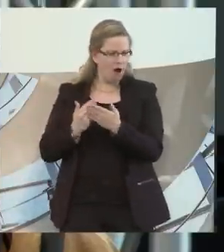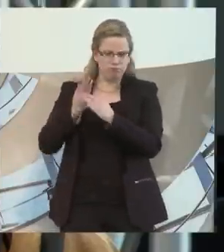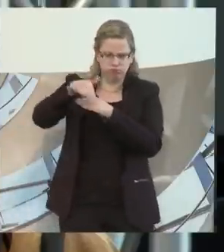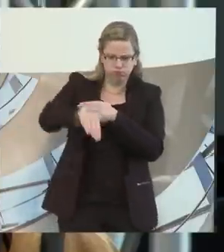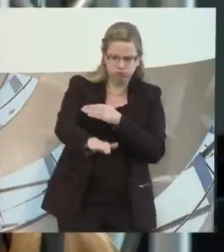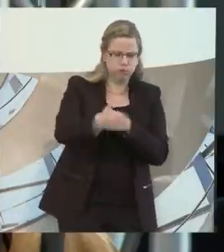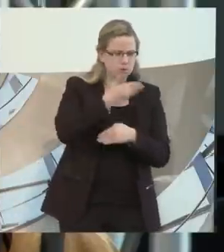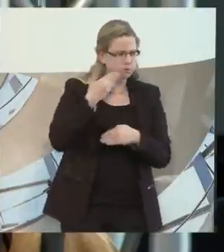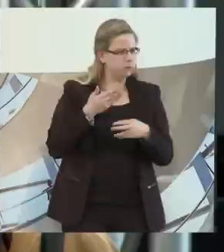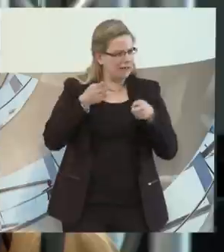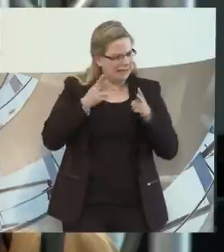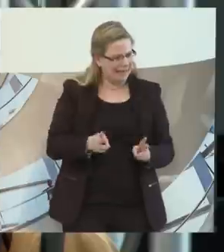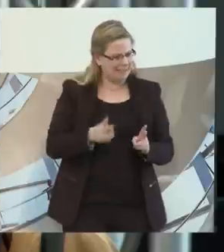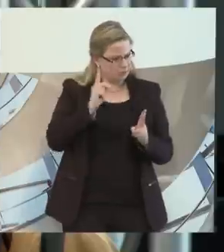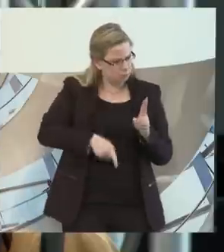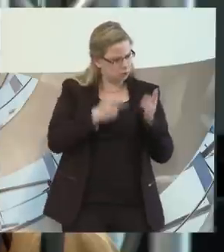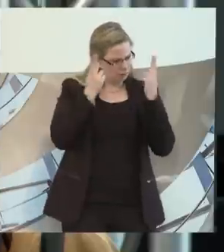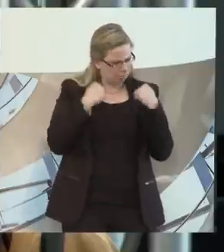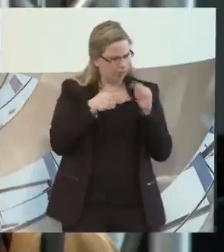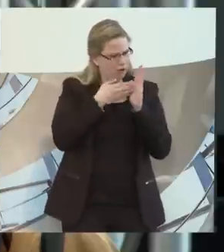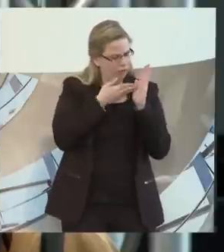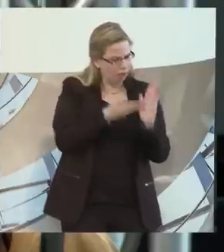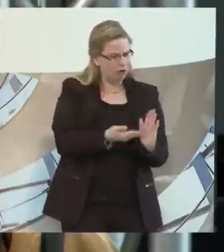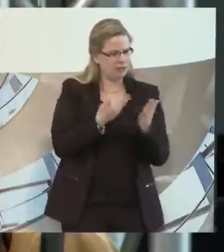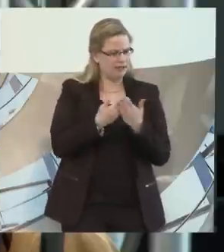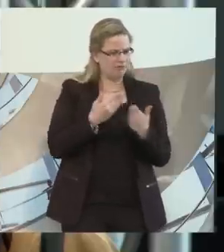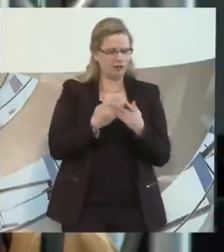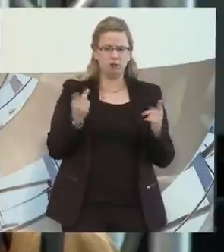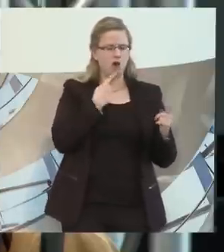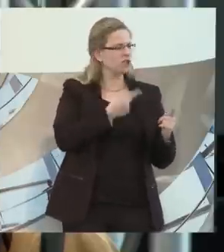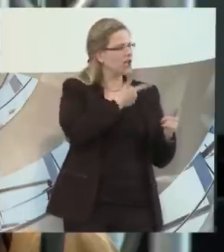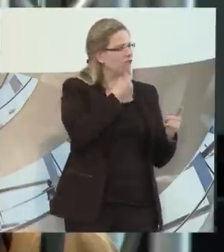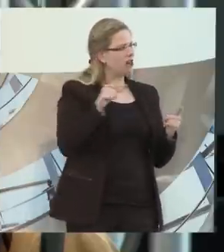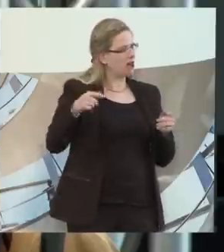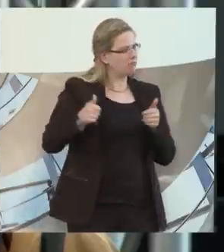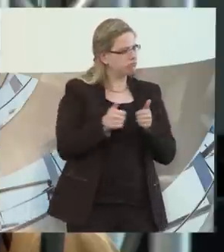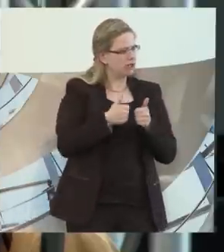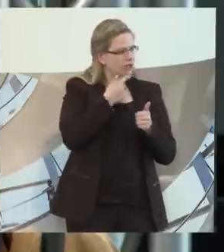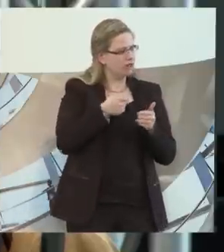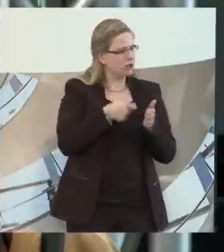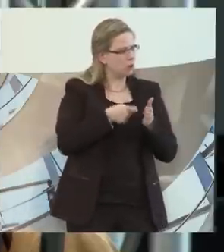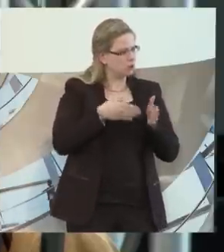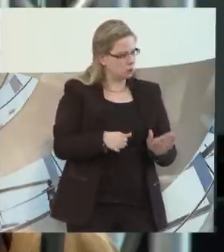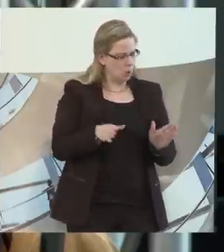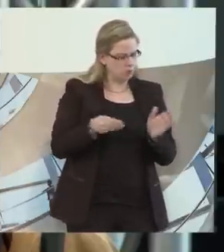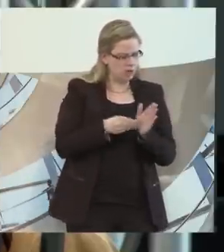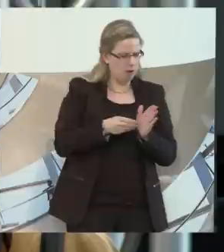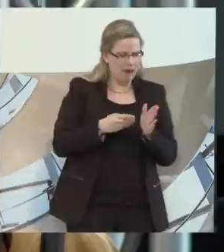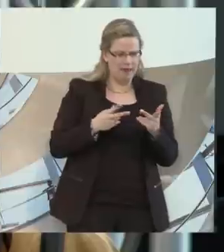Ich habe mich dann an der Karte umgedreht, habe gemeint, ja bitte, wer möchte da gerne umsonst mit rein, und hatte plötzlich 10 Begleitpersonen.